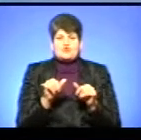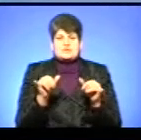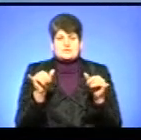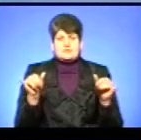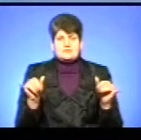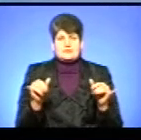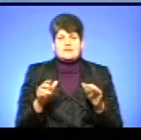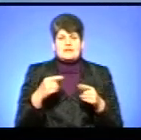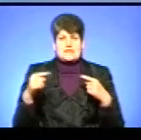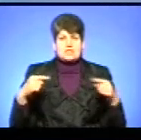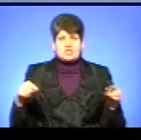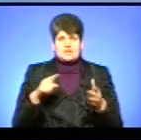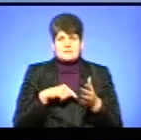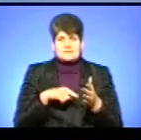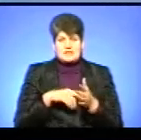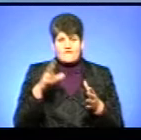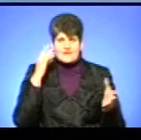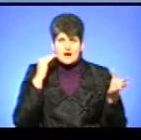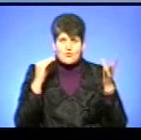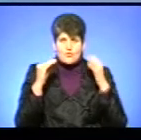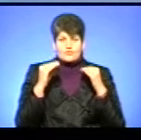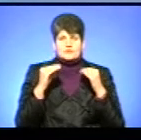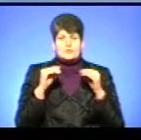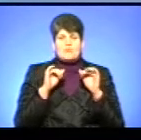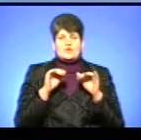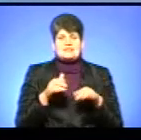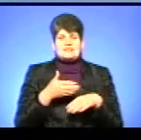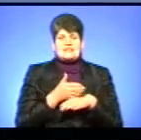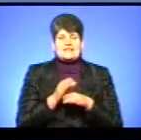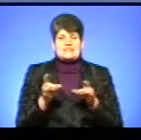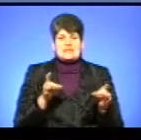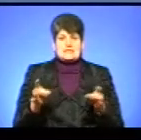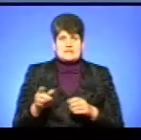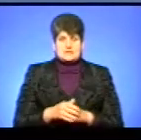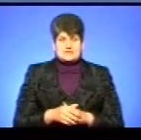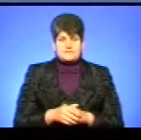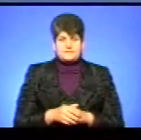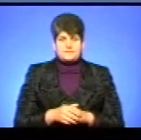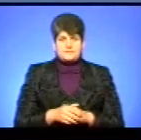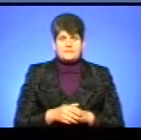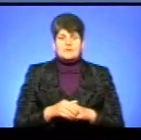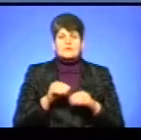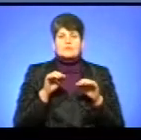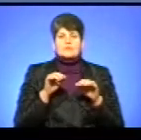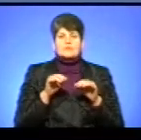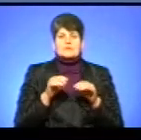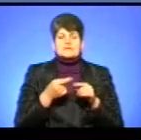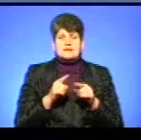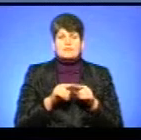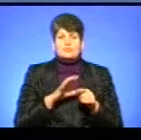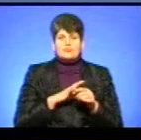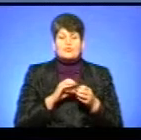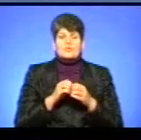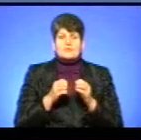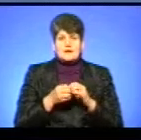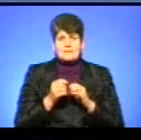і надалі на інші місця, враховуючи все ж таки процес децентралізації? Процес децентралізації мав в одному моменті промах. В тому, що,